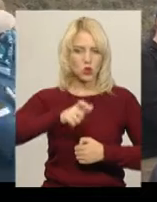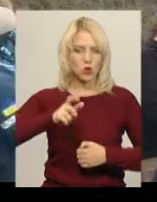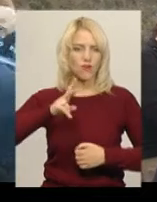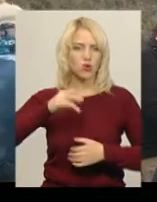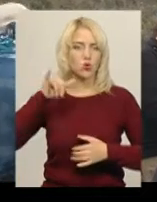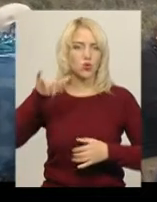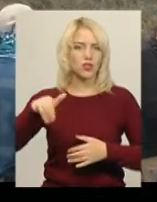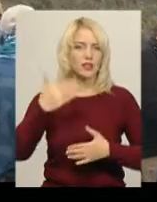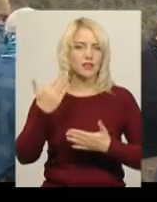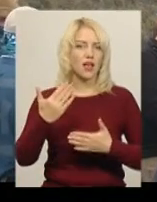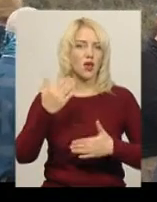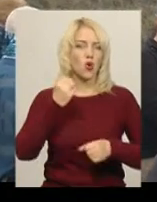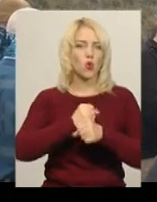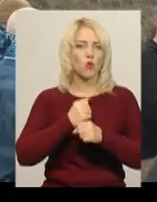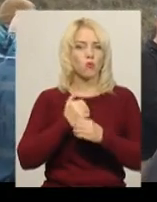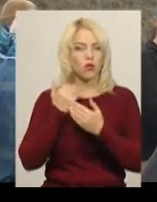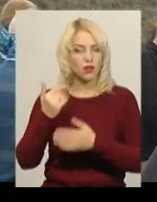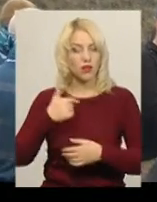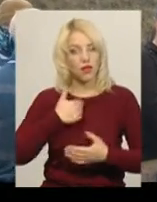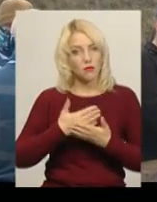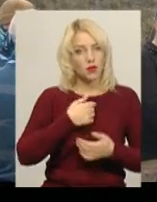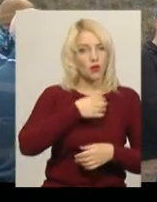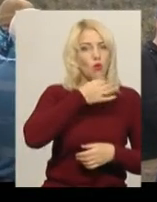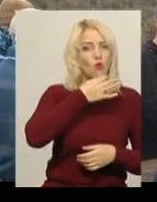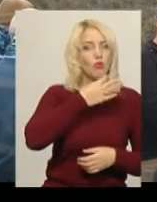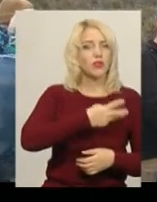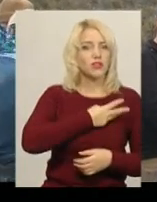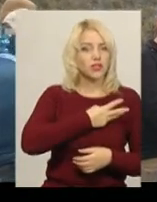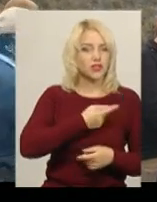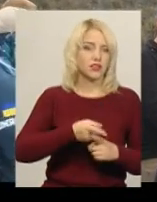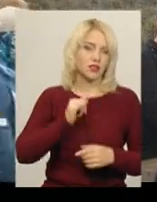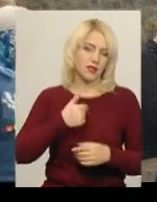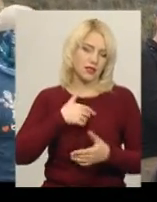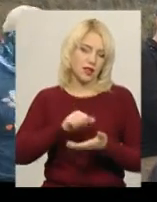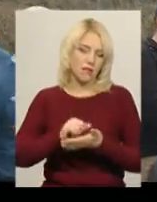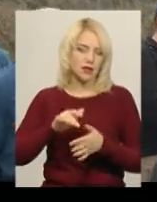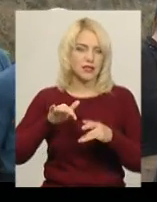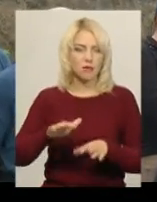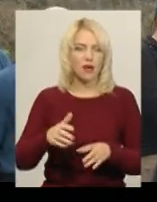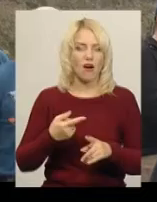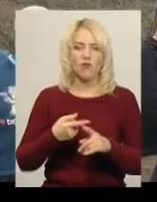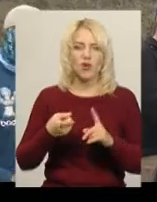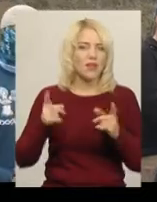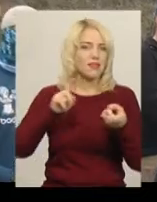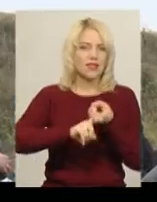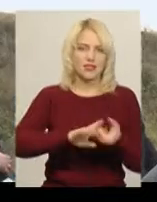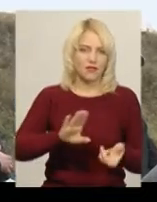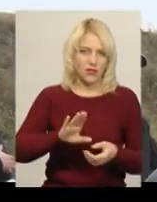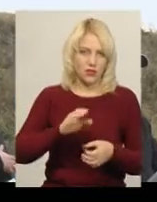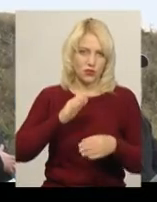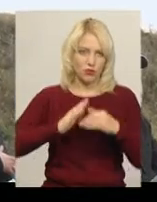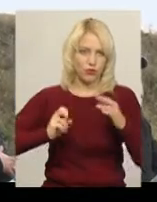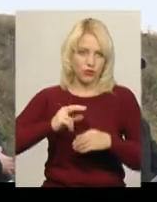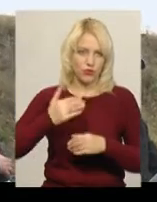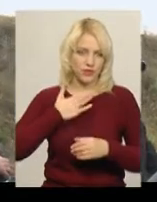це якби їх робота Ми любителі, я любитель, займаються взагалі справою, яка від цього ніяк не залежить Змагання добрі, на рівні